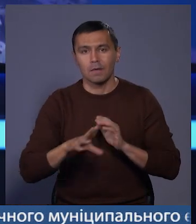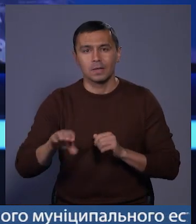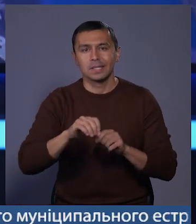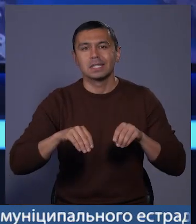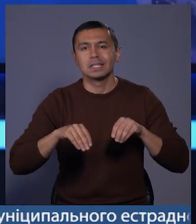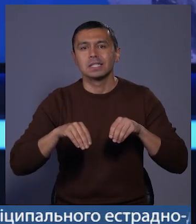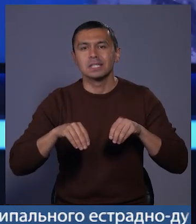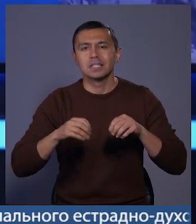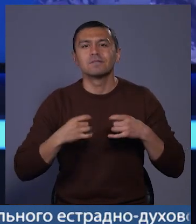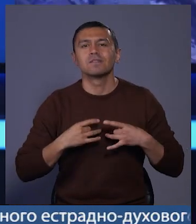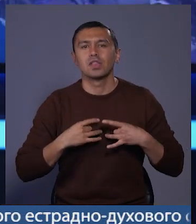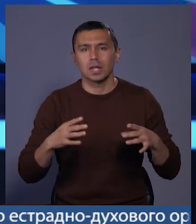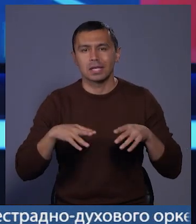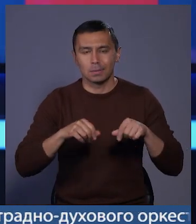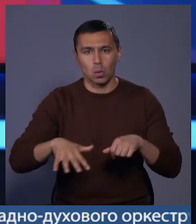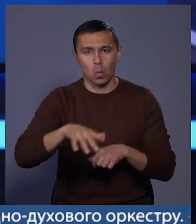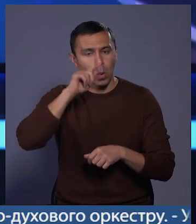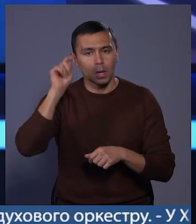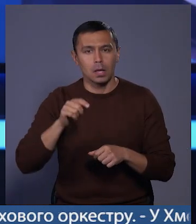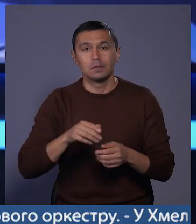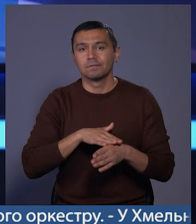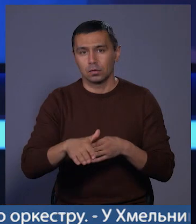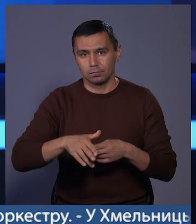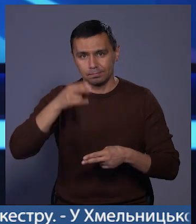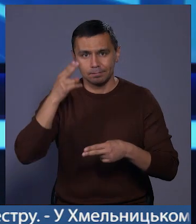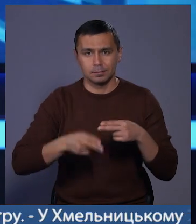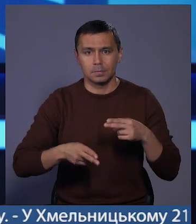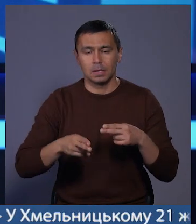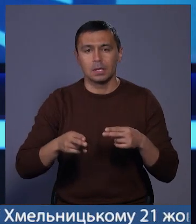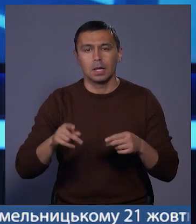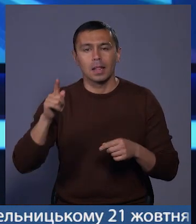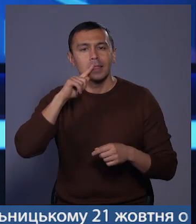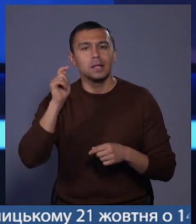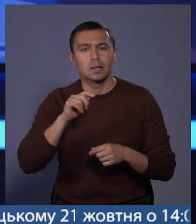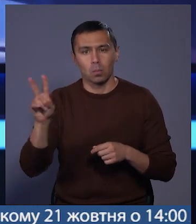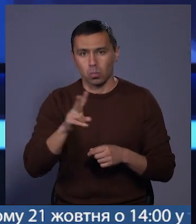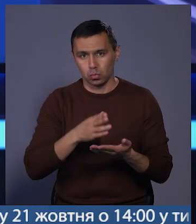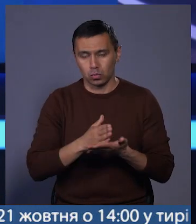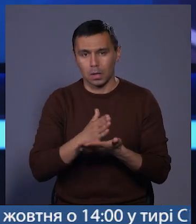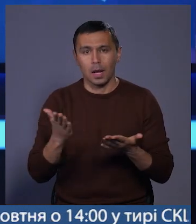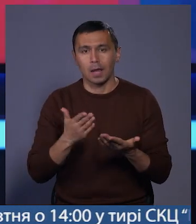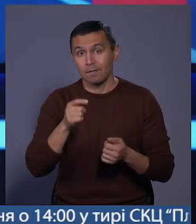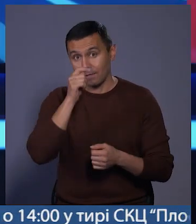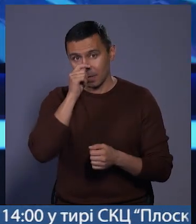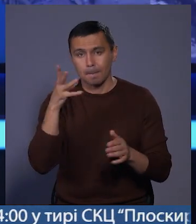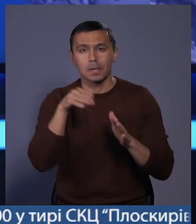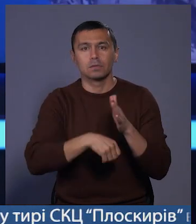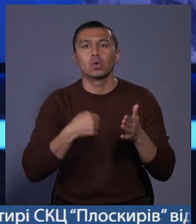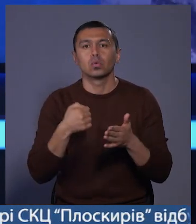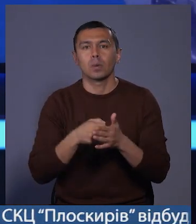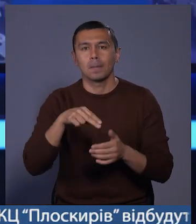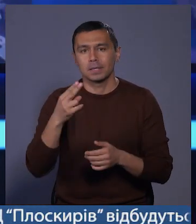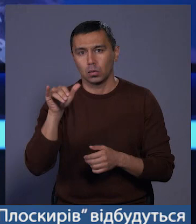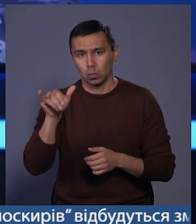землі Української і звершив недільне богослужіння у Свято-Покровському кафедральному соборі, який в квітні приєднався до